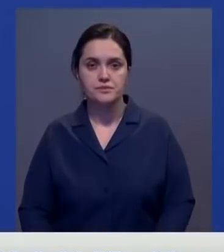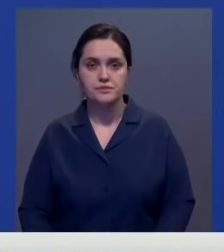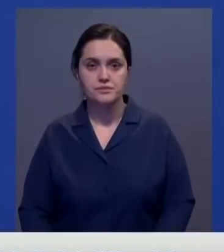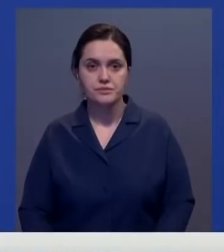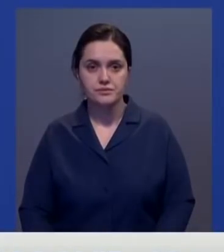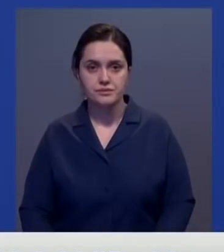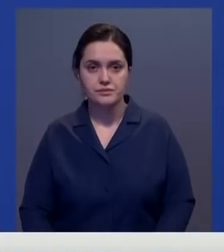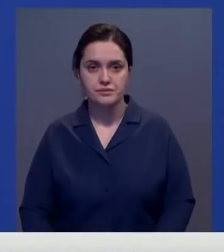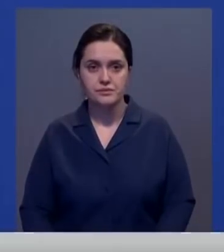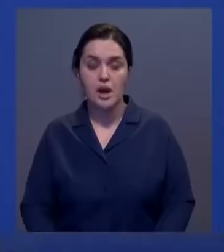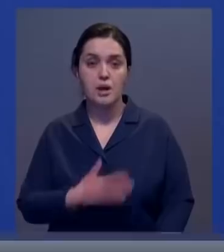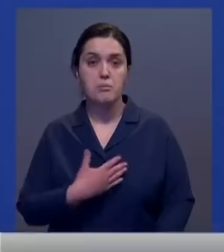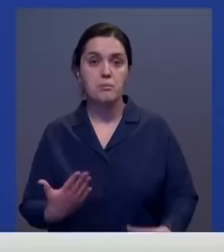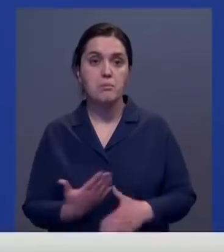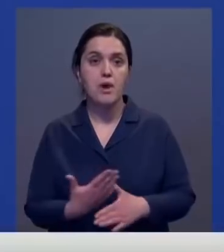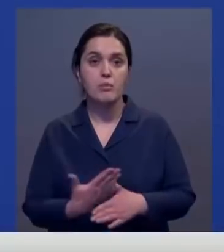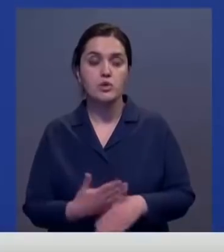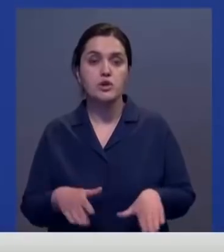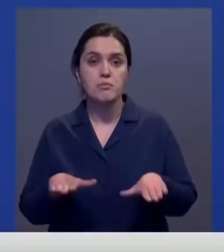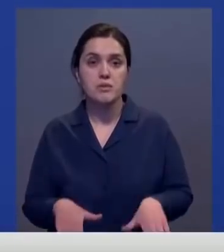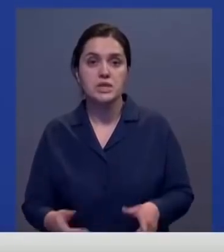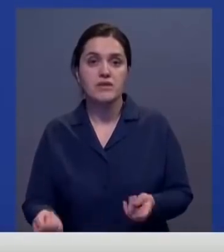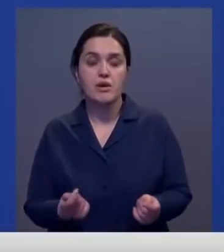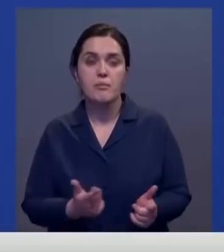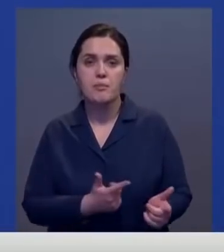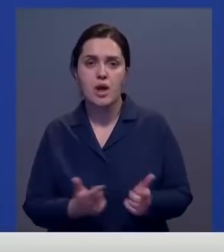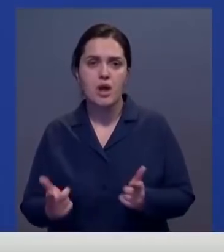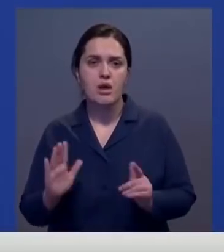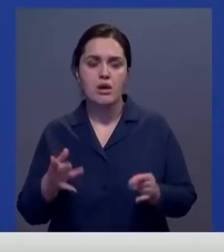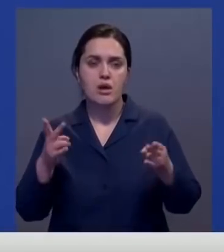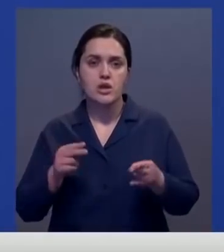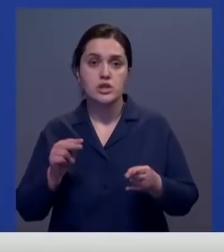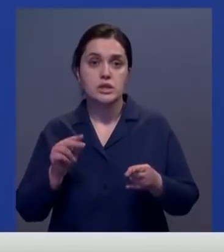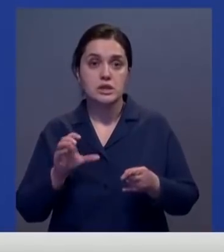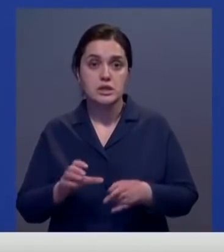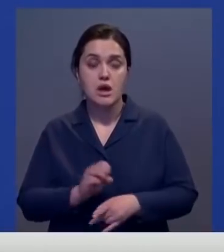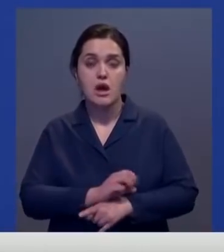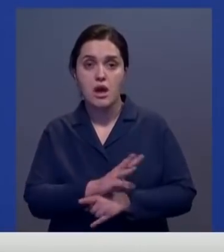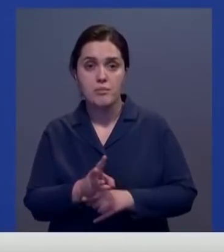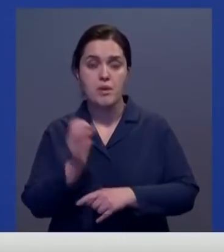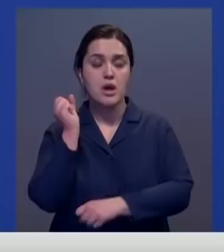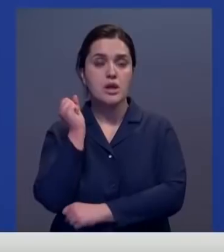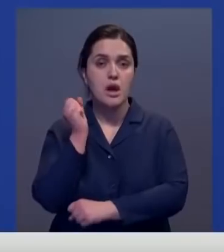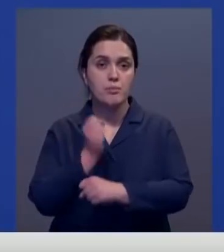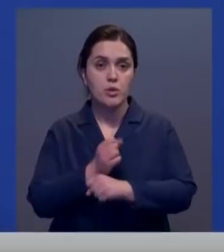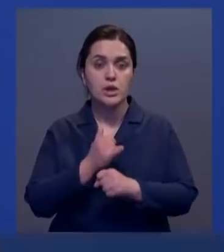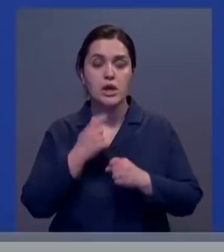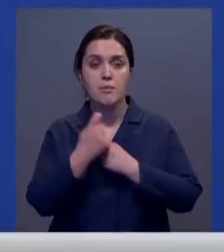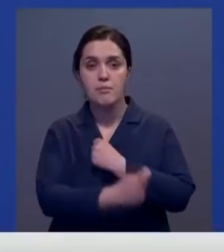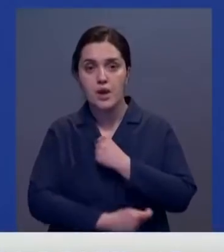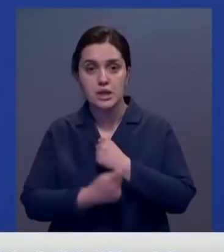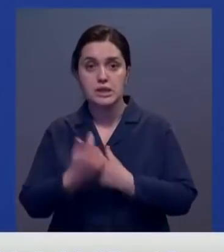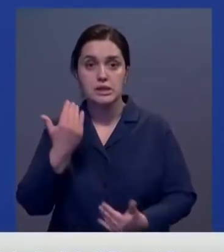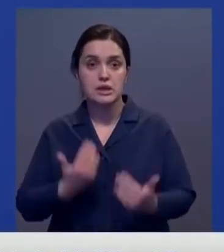«Мы поможем местным властям подготовиться к чрезвычайной ситуации в плане обеспечения персоналом и материалами. При обнаружении